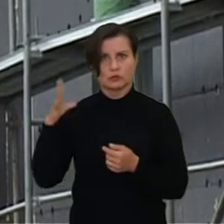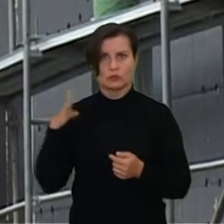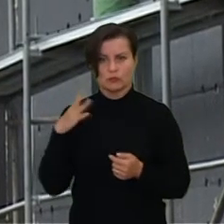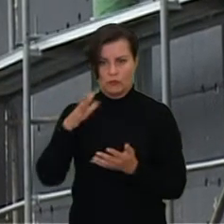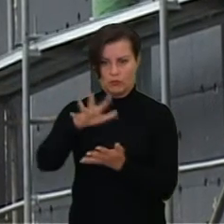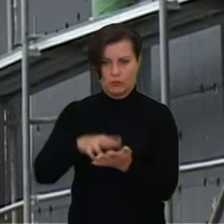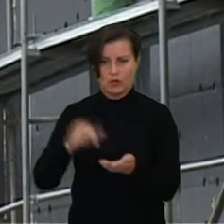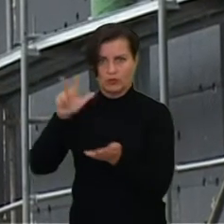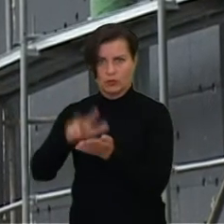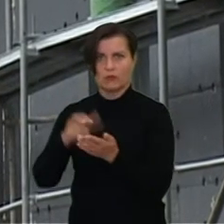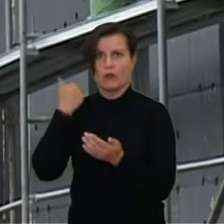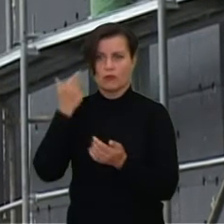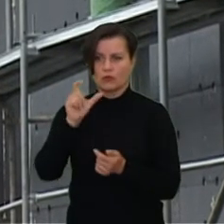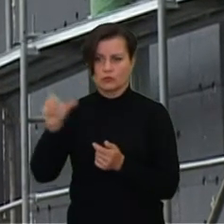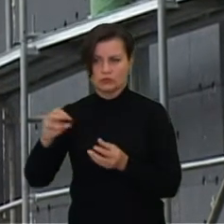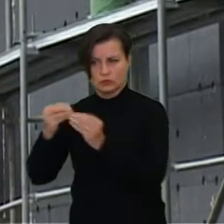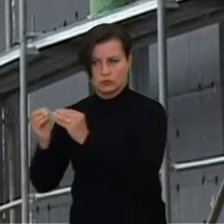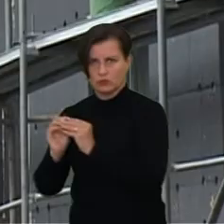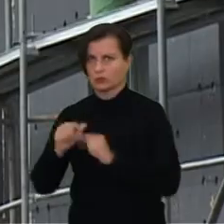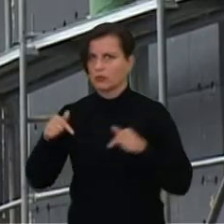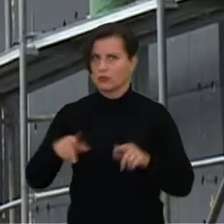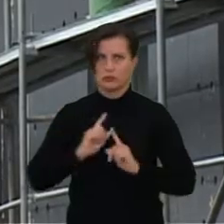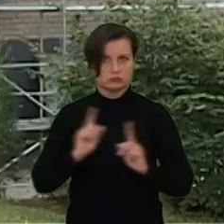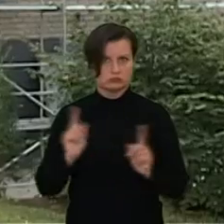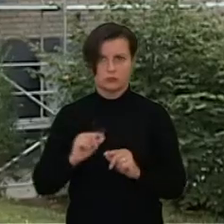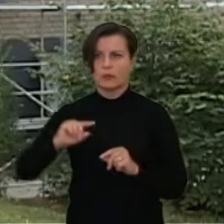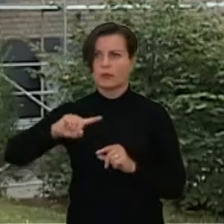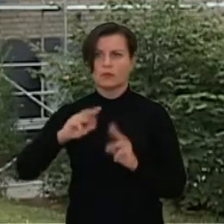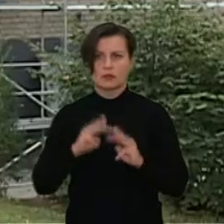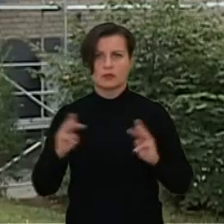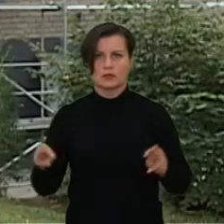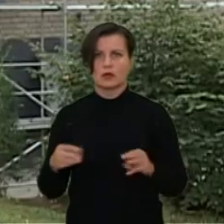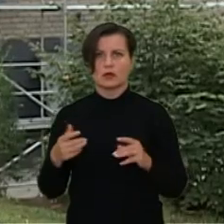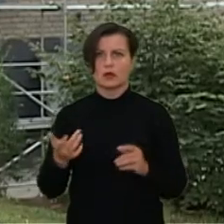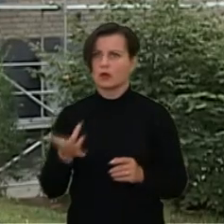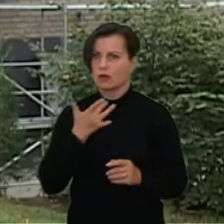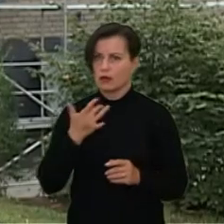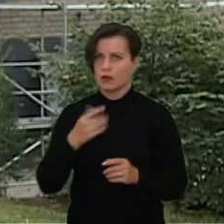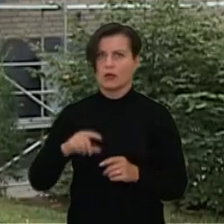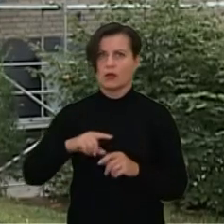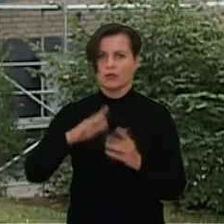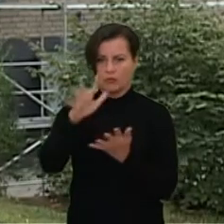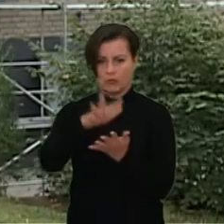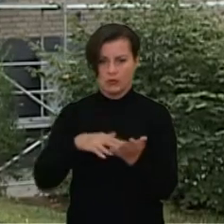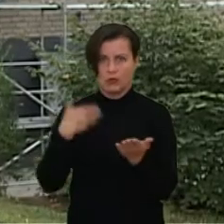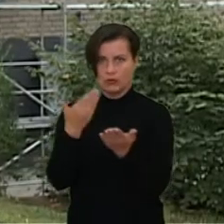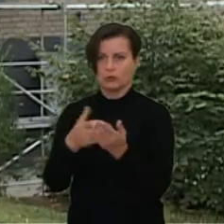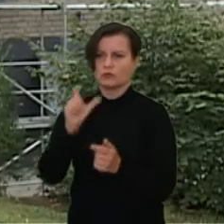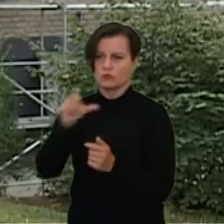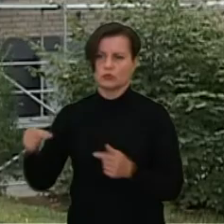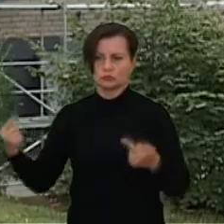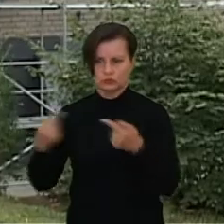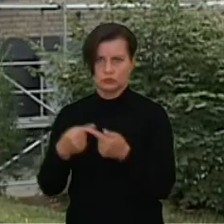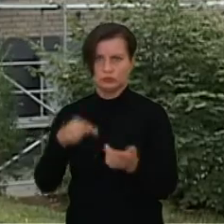patirtinama paraiška, ir tada tik tai jau derinamas. Čia dabar reikalaus ministerija, kad iš anksto jau teikiant